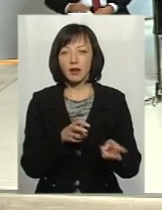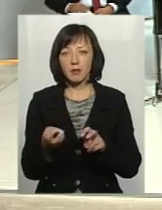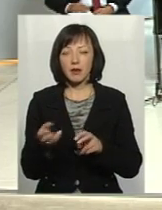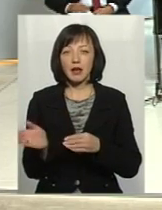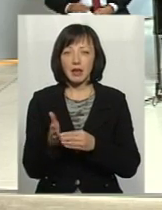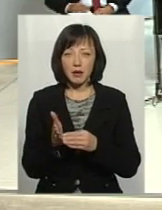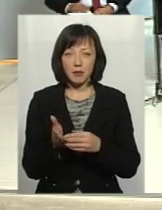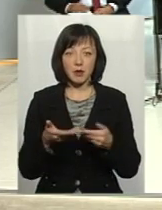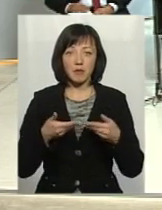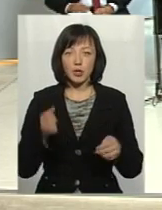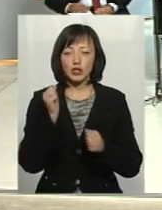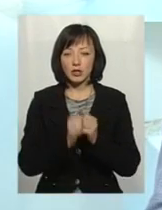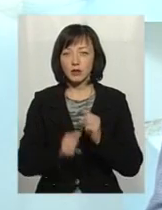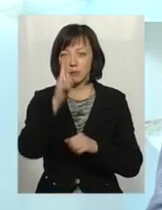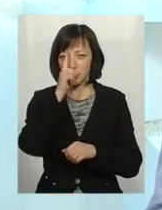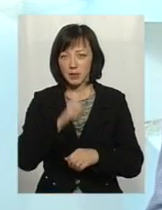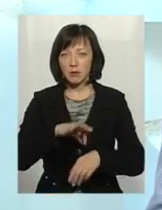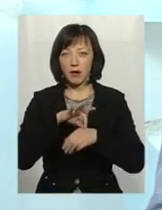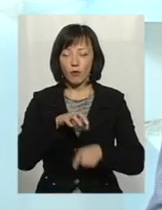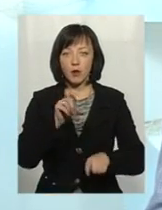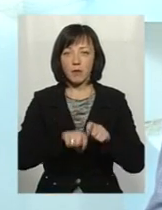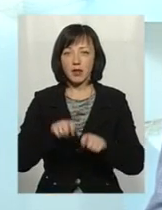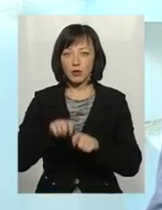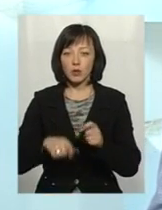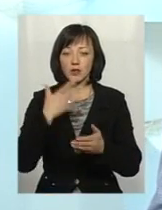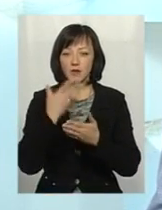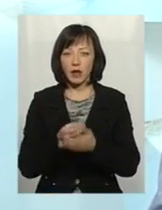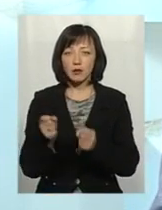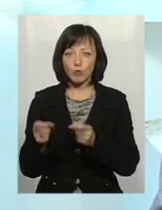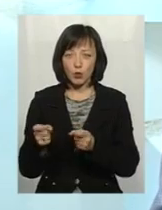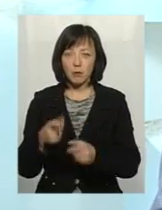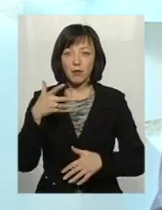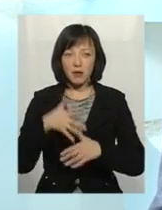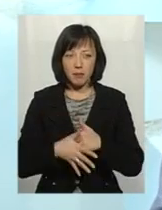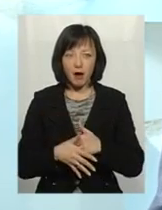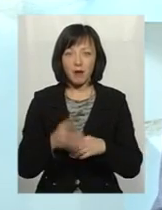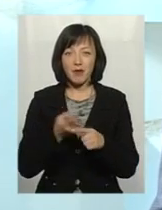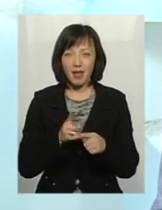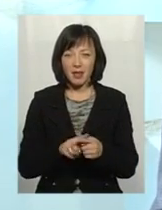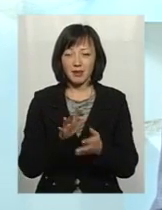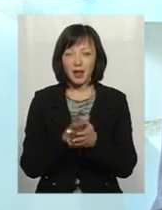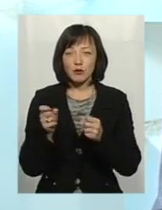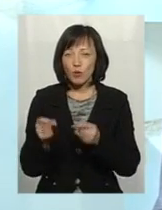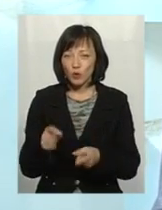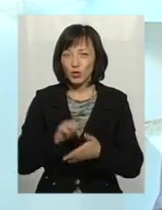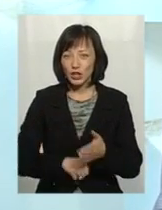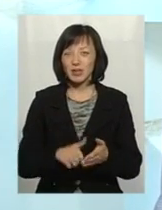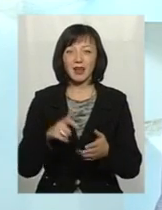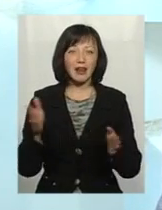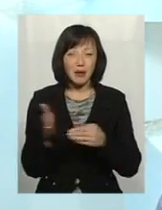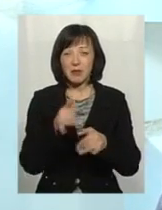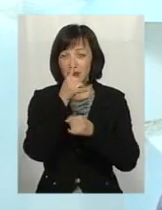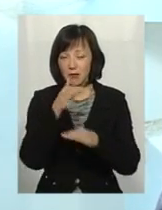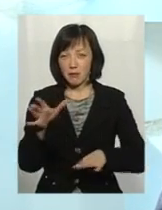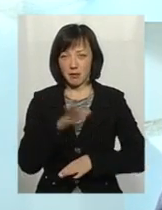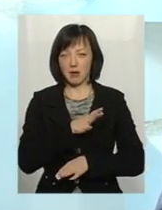говорити, ми ежемесячно проводимо мониторинг своїх збросів, і ми розуміємо, що вони причиною загибели цієї Рыби стати не могли.